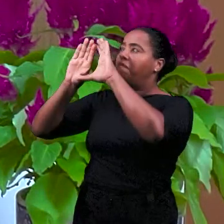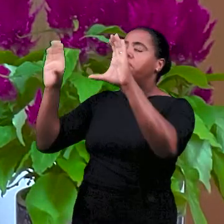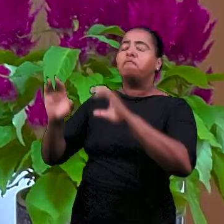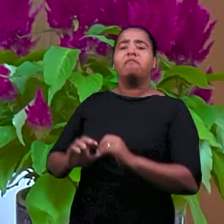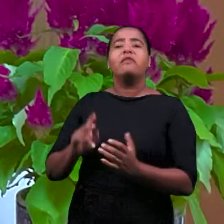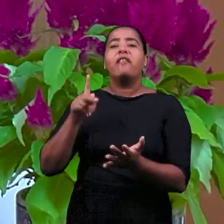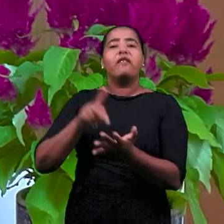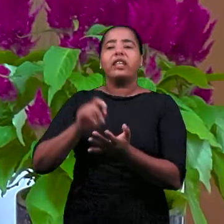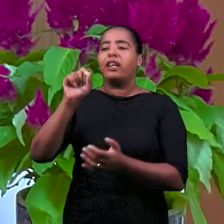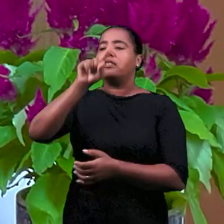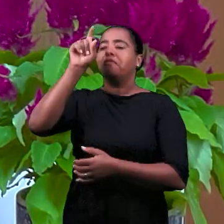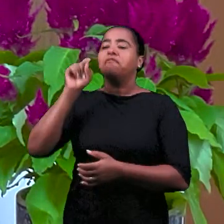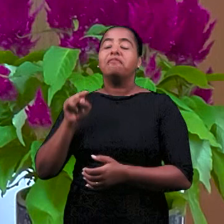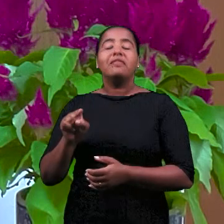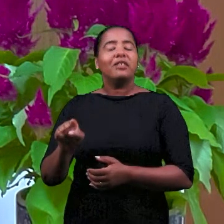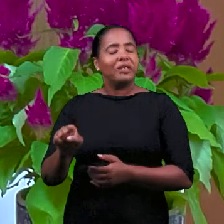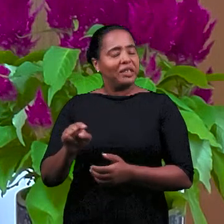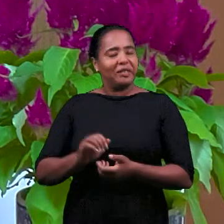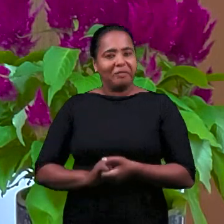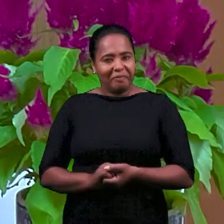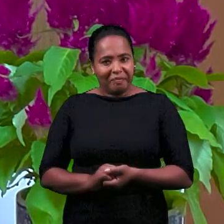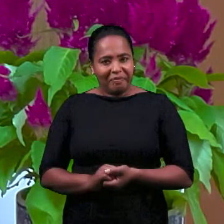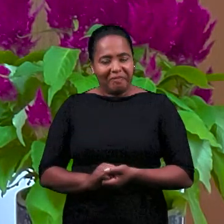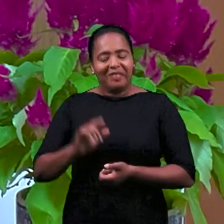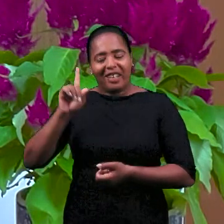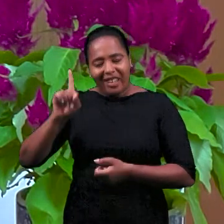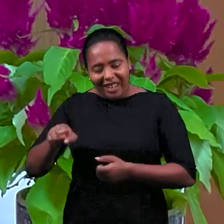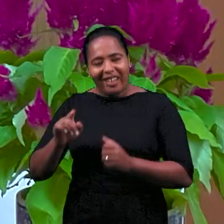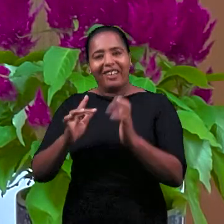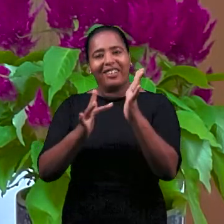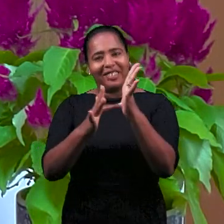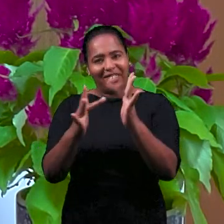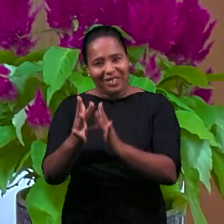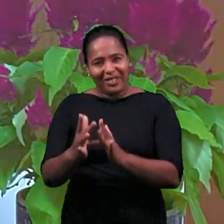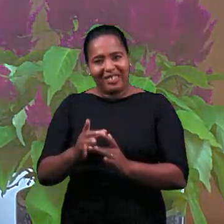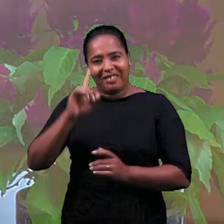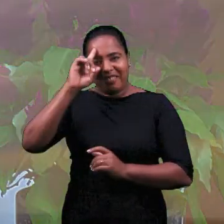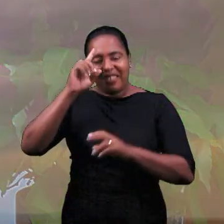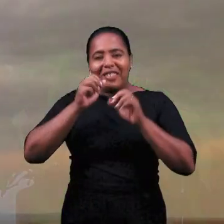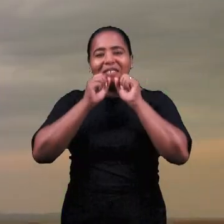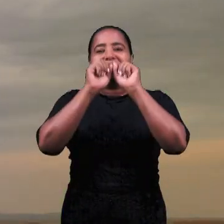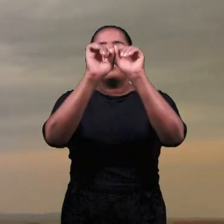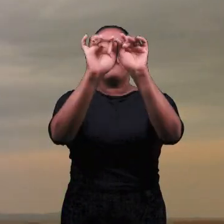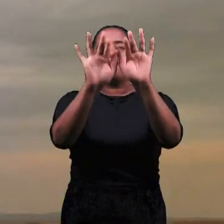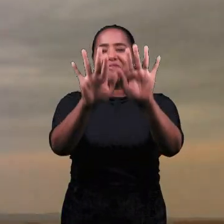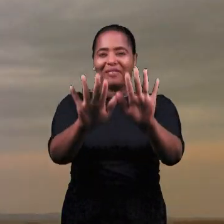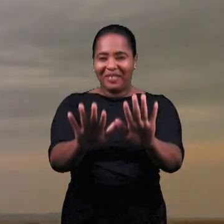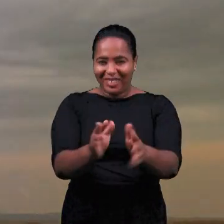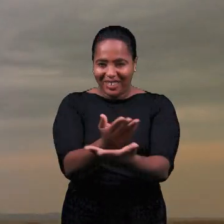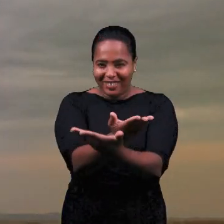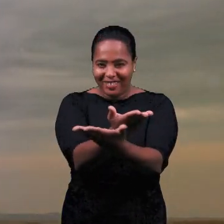Итак, что такое истина? Истина это Иисус, да благословит нас всех Господь.